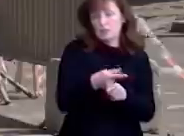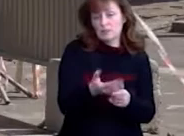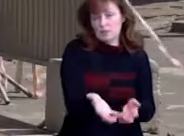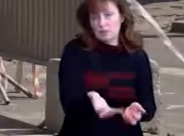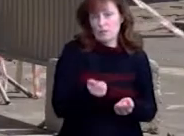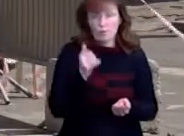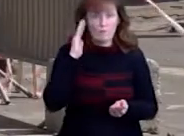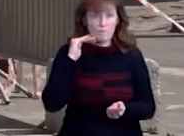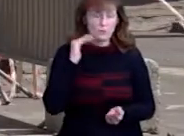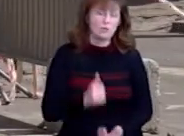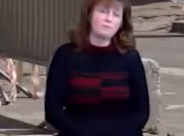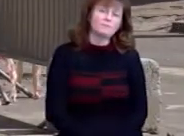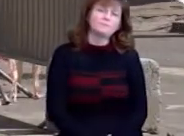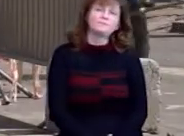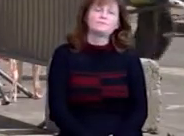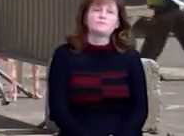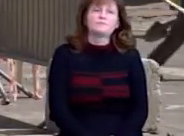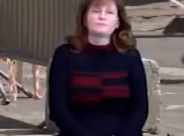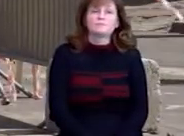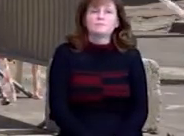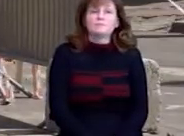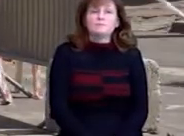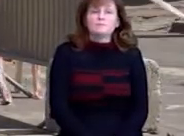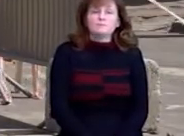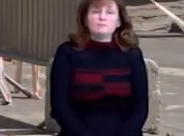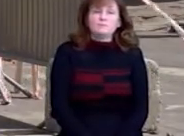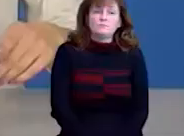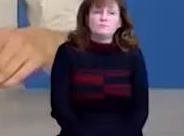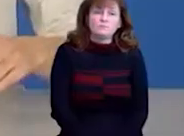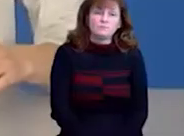води. Ольга Унищенко, Василь Матвієнко, новини на Суспільному.